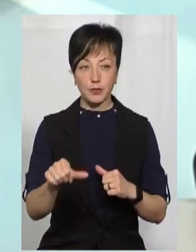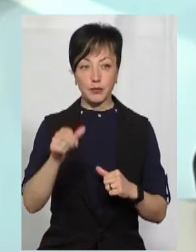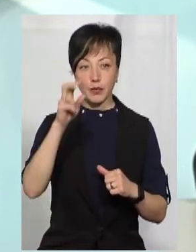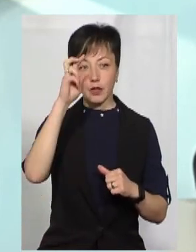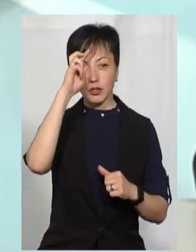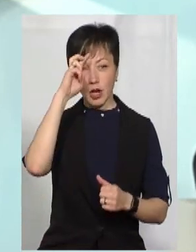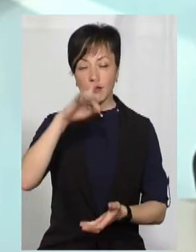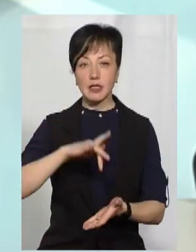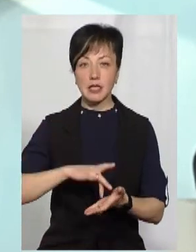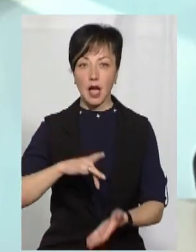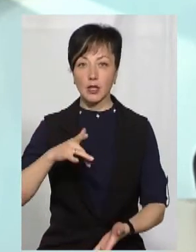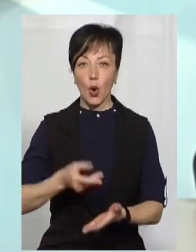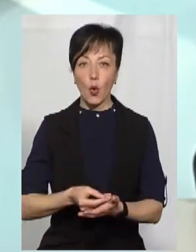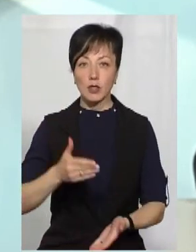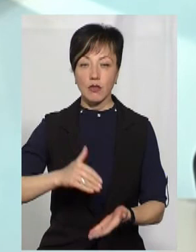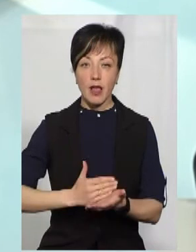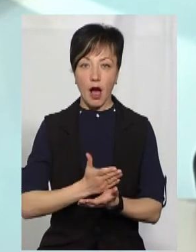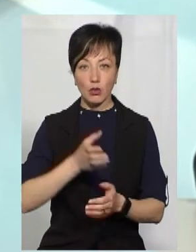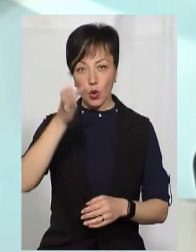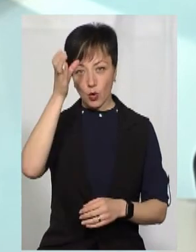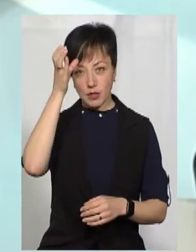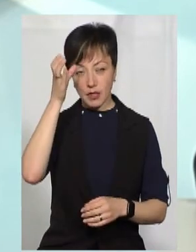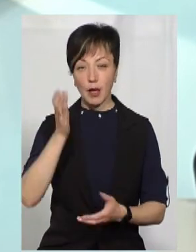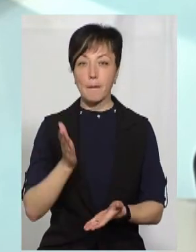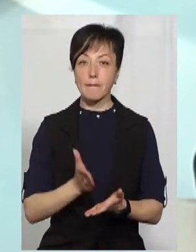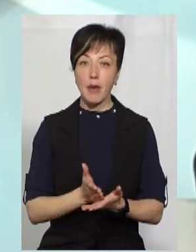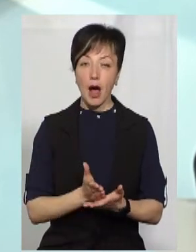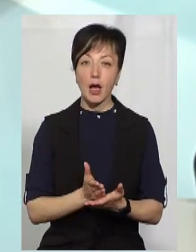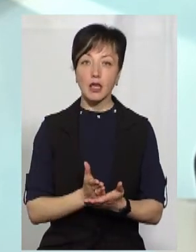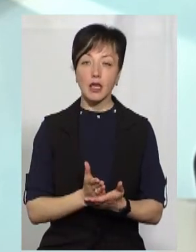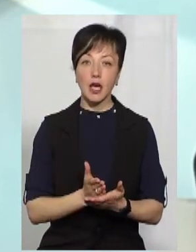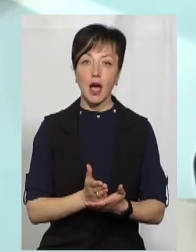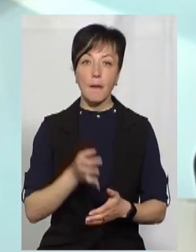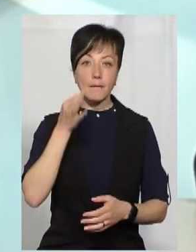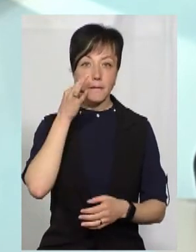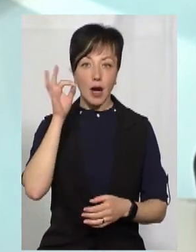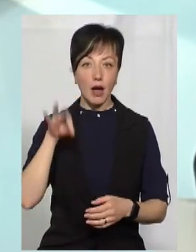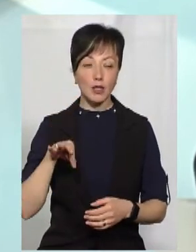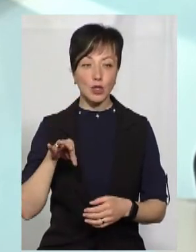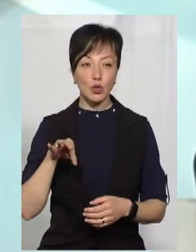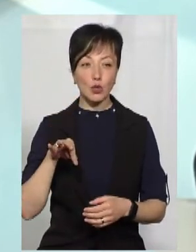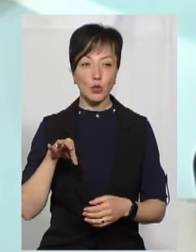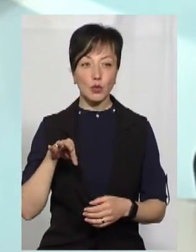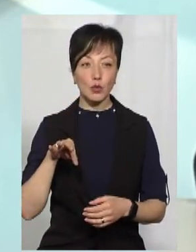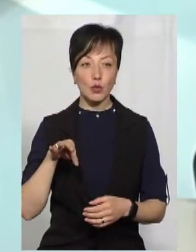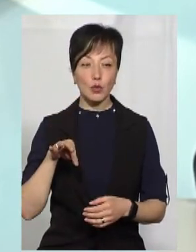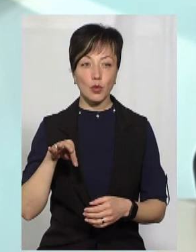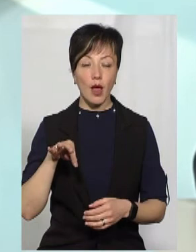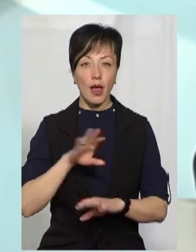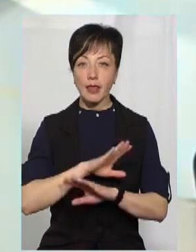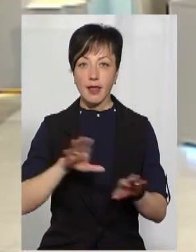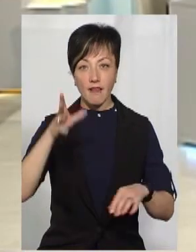Державний центр оцінювання якості освіти має практику не враховувати